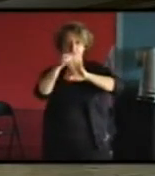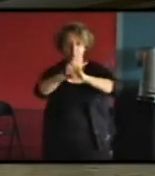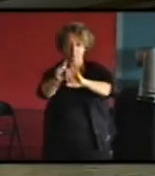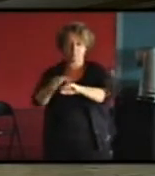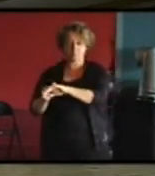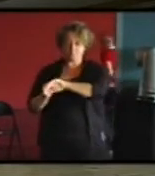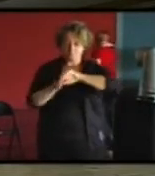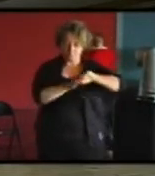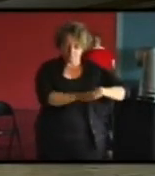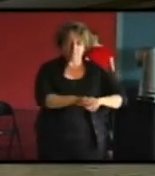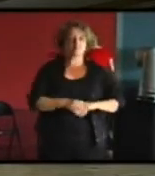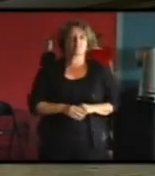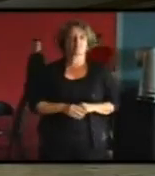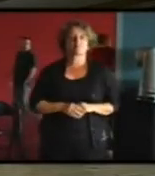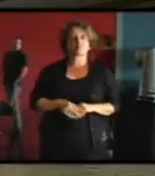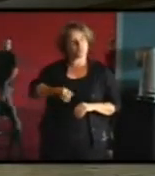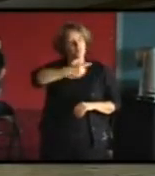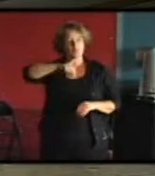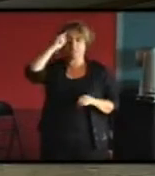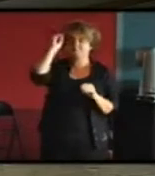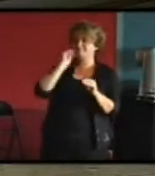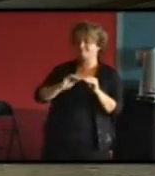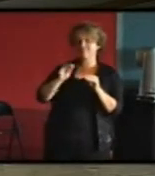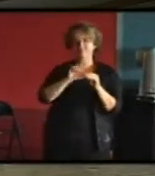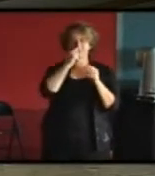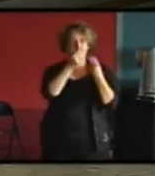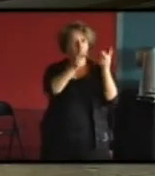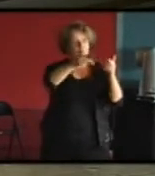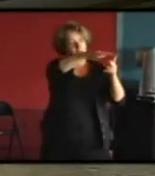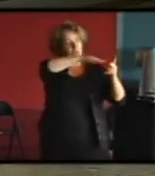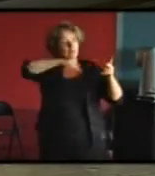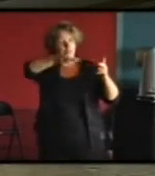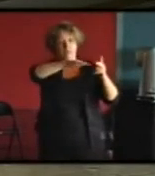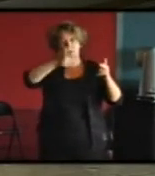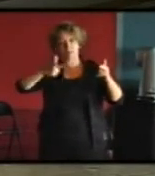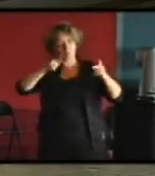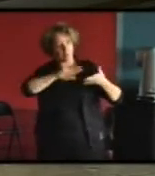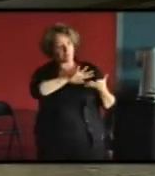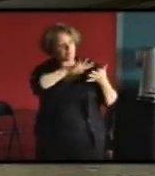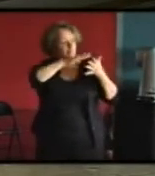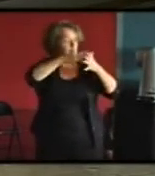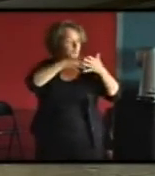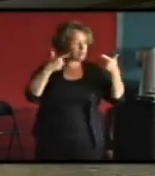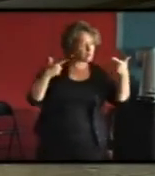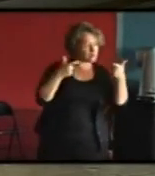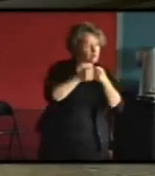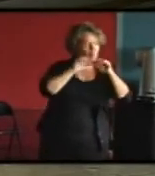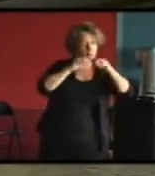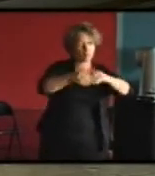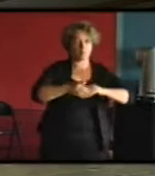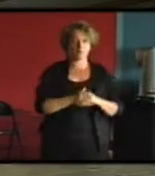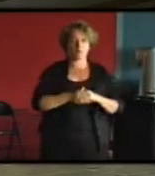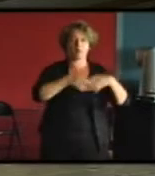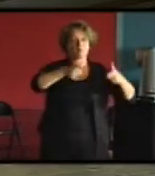question de la transformation de la ville et de son adaptation ton adaptabilité on pourrait dire le bâti existant